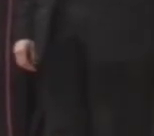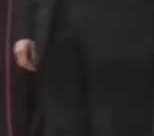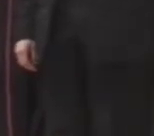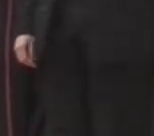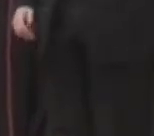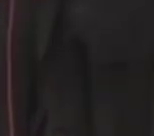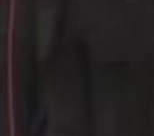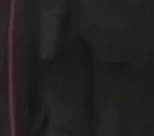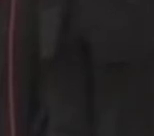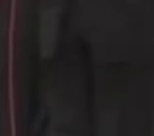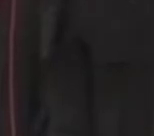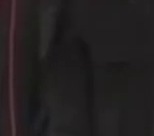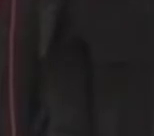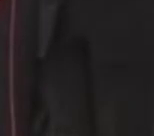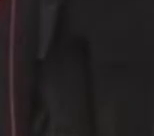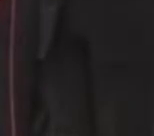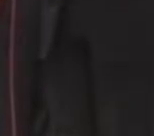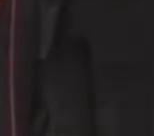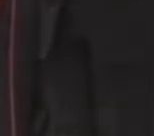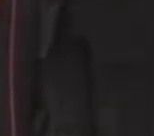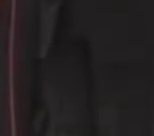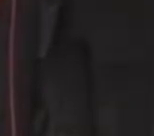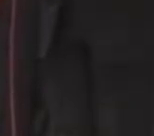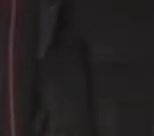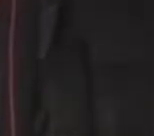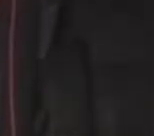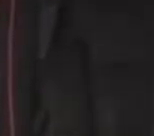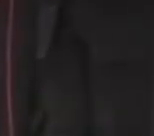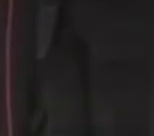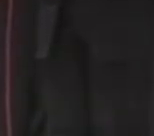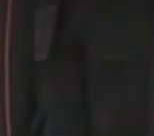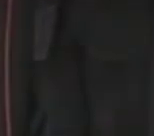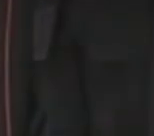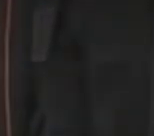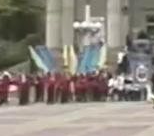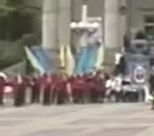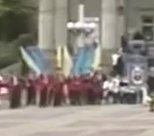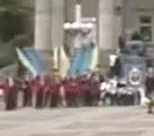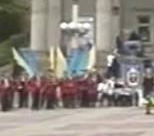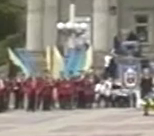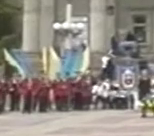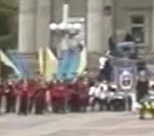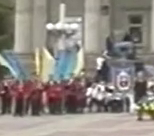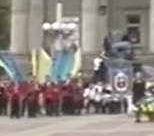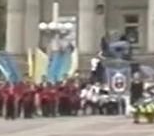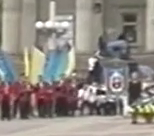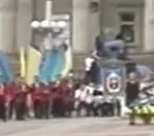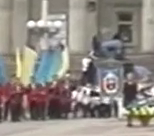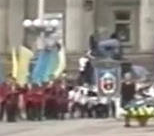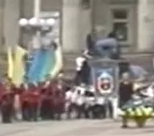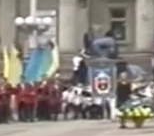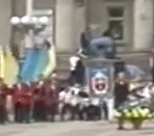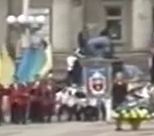суть не може поміститися у слові. Із твого серця прапори ростуть,